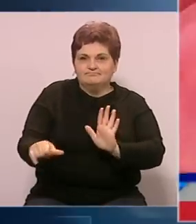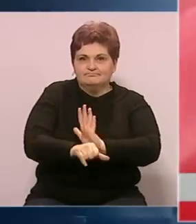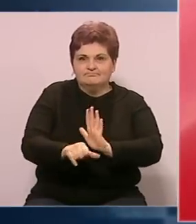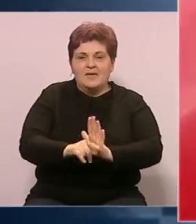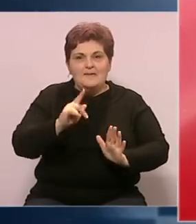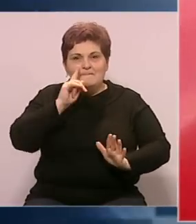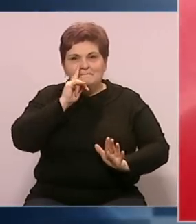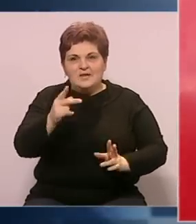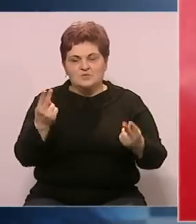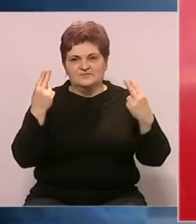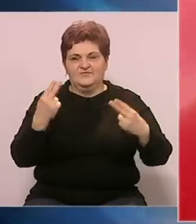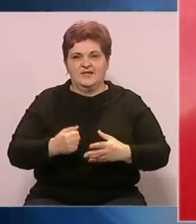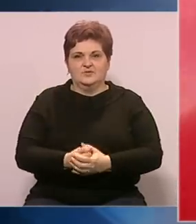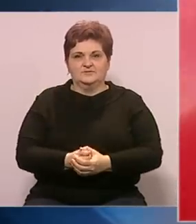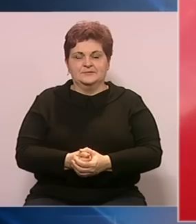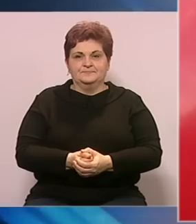milionskih iznosa.